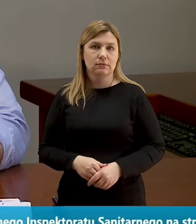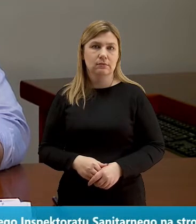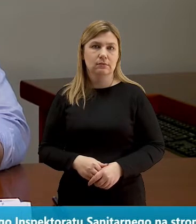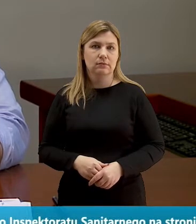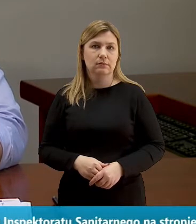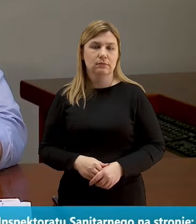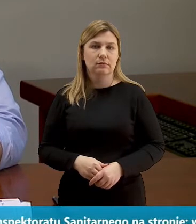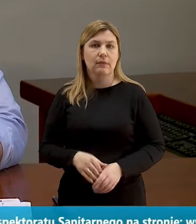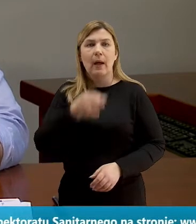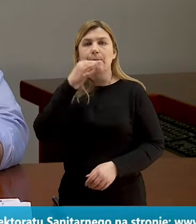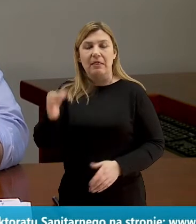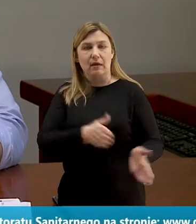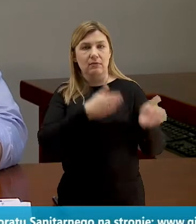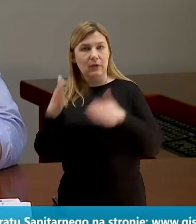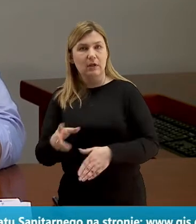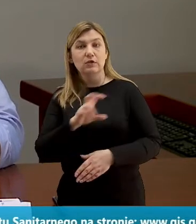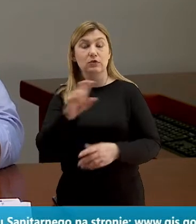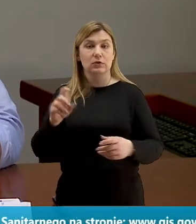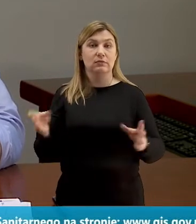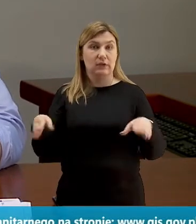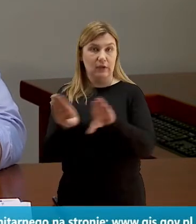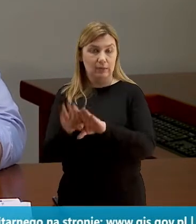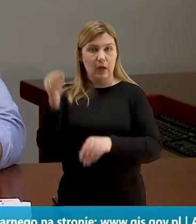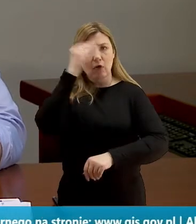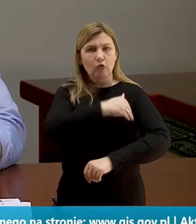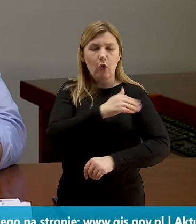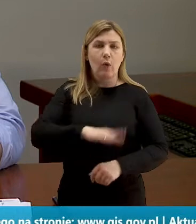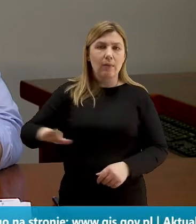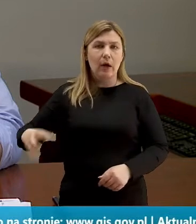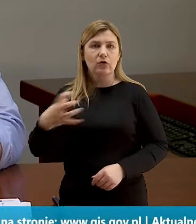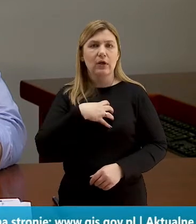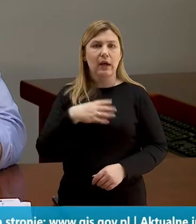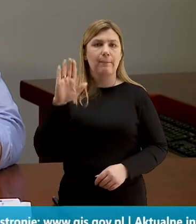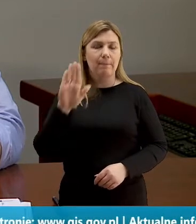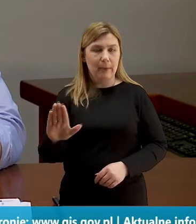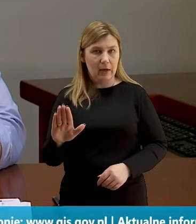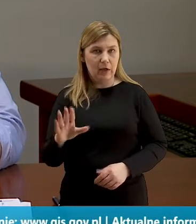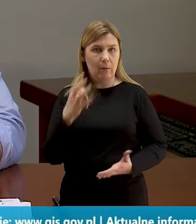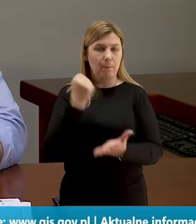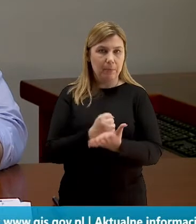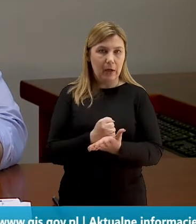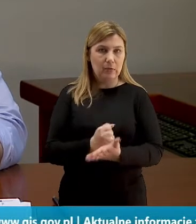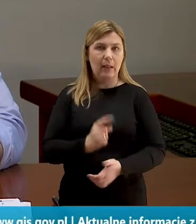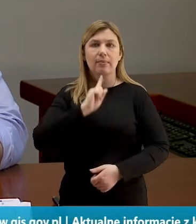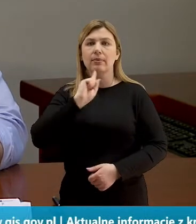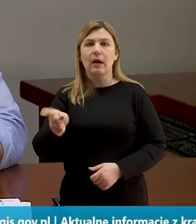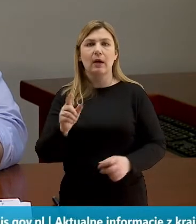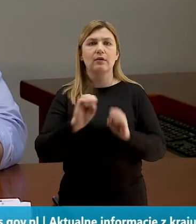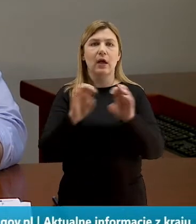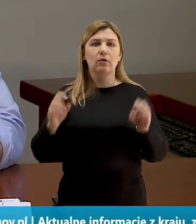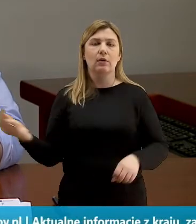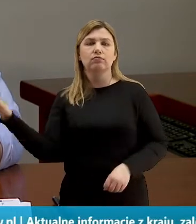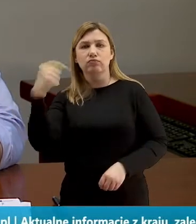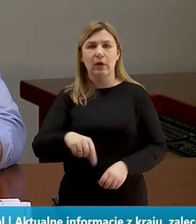Pytanie kolejne. Czy w związku z zamknięciem placówek oświatowych i dyrektorzy mają prawo nakazywać nauczycielom przychodzenie i siedzenie w